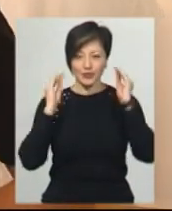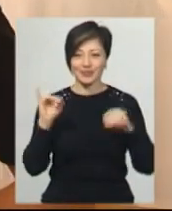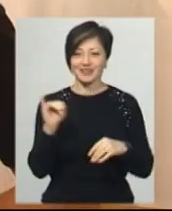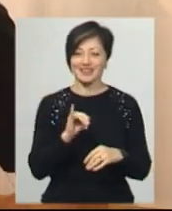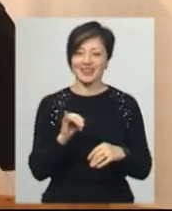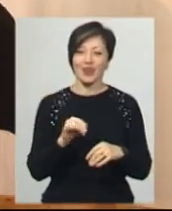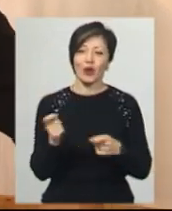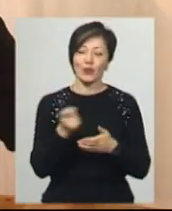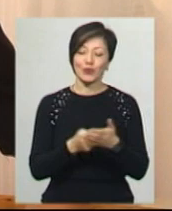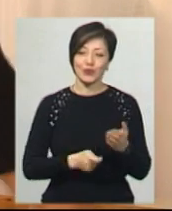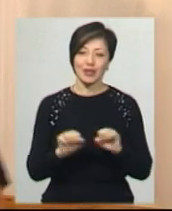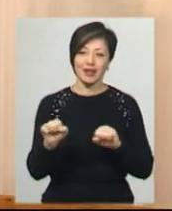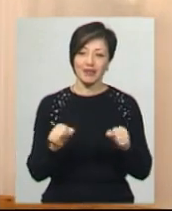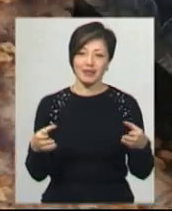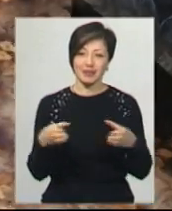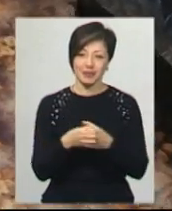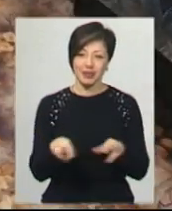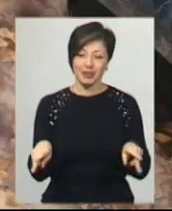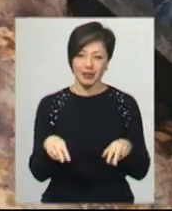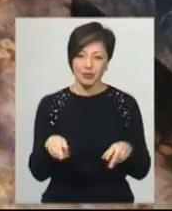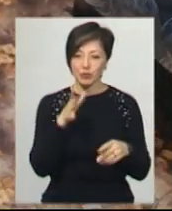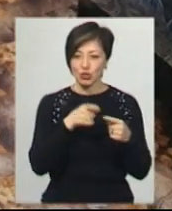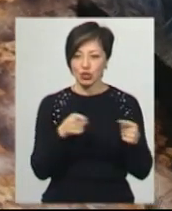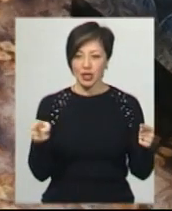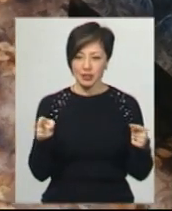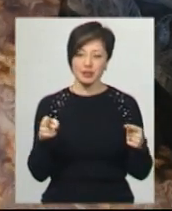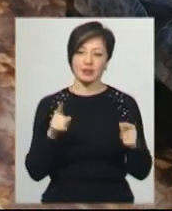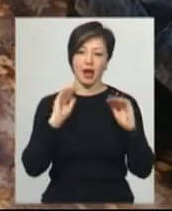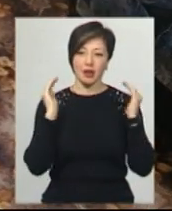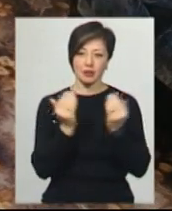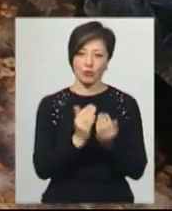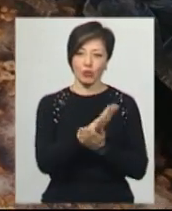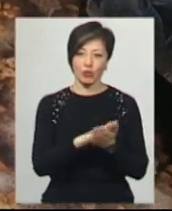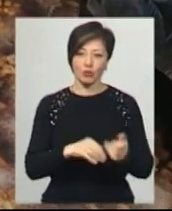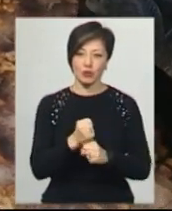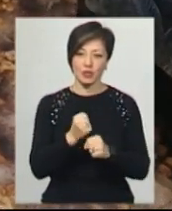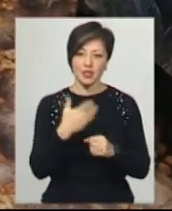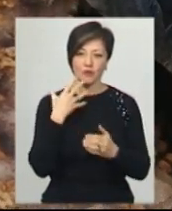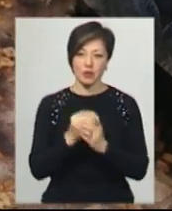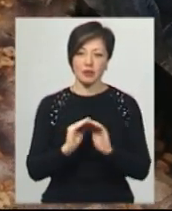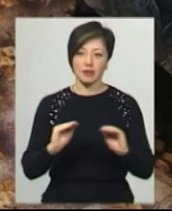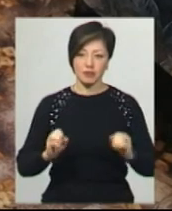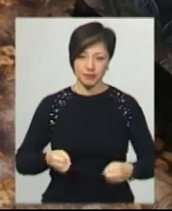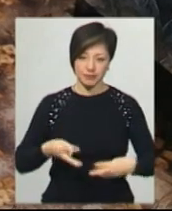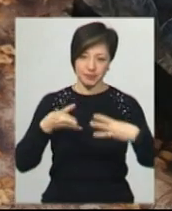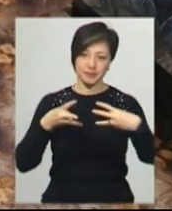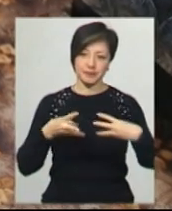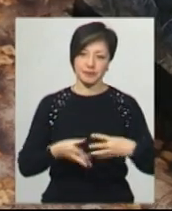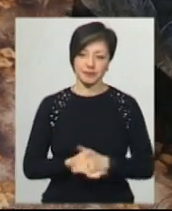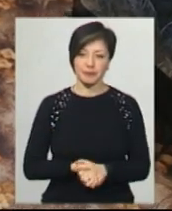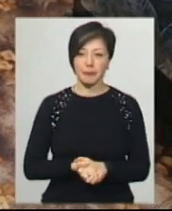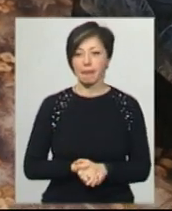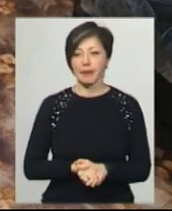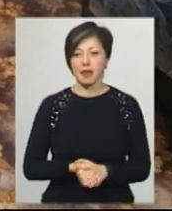Хмельницького палацу творчості дітей та юнацтва Наталія Мильнікова під час карантину продовжує працювати зі своїми танцівниками наживо в одній із соціальних мереж.